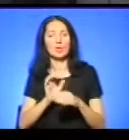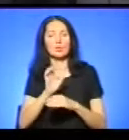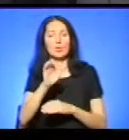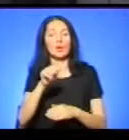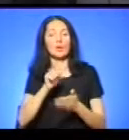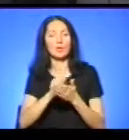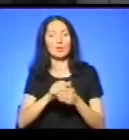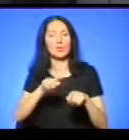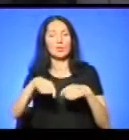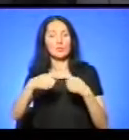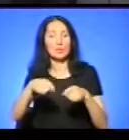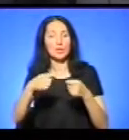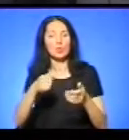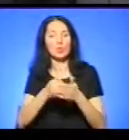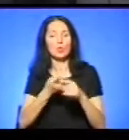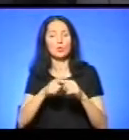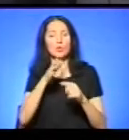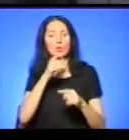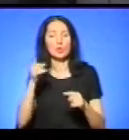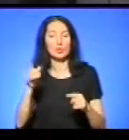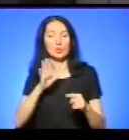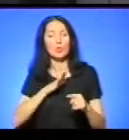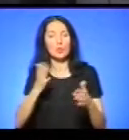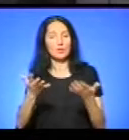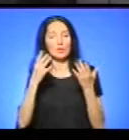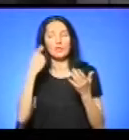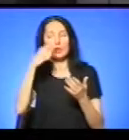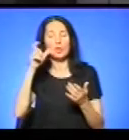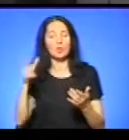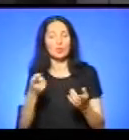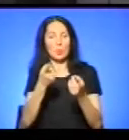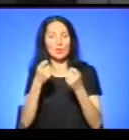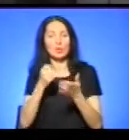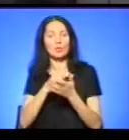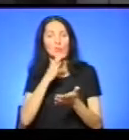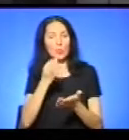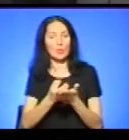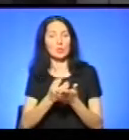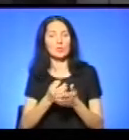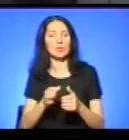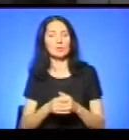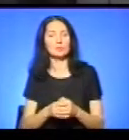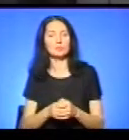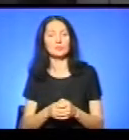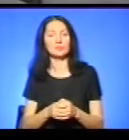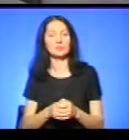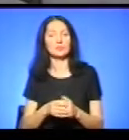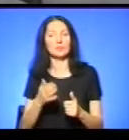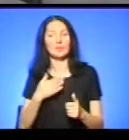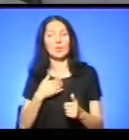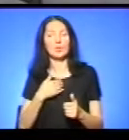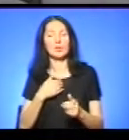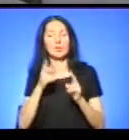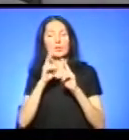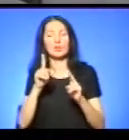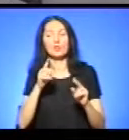матеріали, пересилаються, до цих пір, хоча і тоді була встановлена особа, але притягнути до відповідальності дуже тяжко. На жаль. Як на мене, не знаю, що